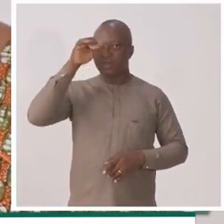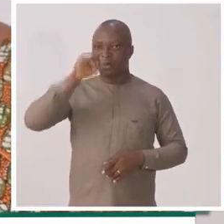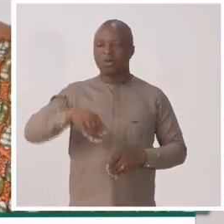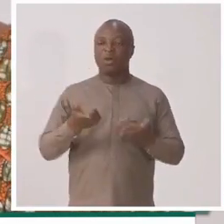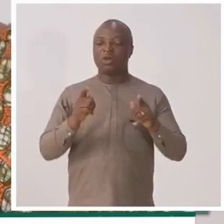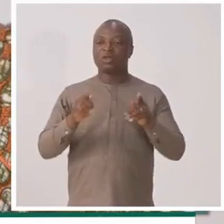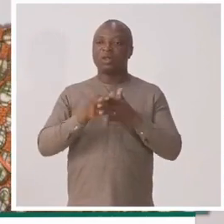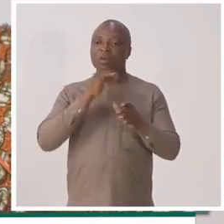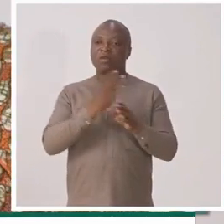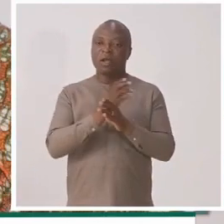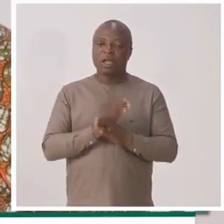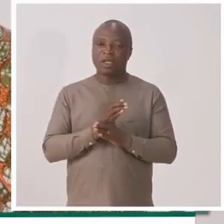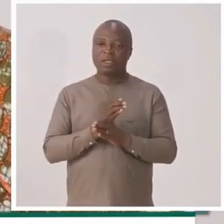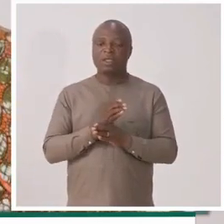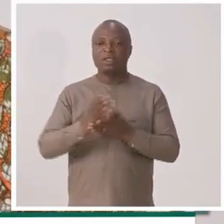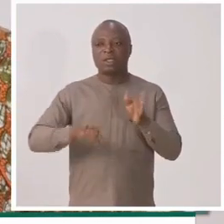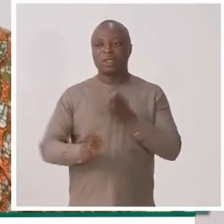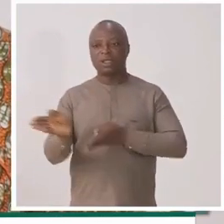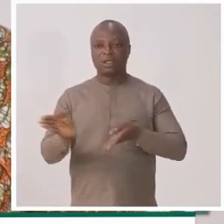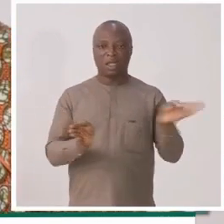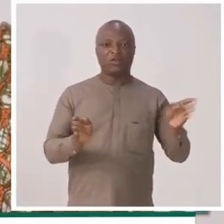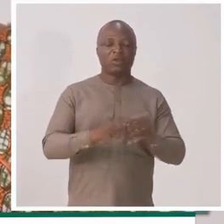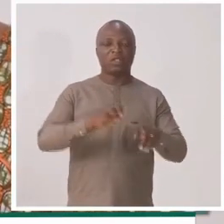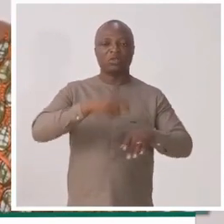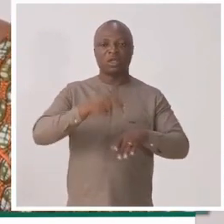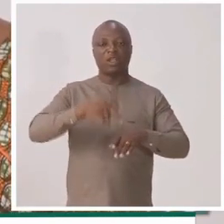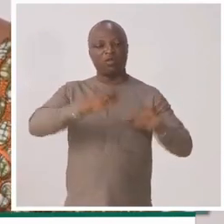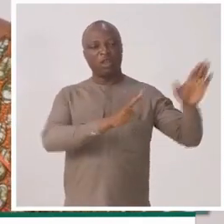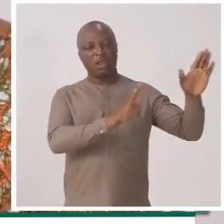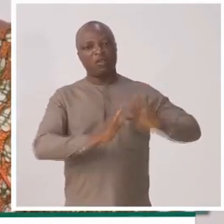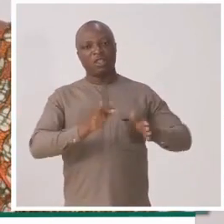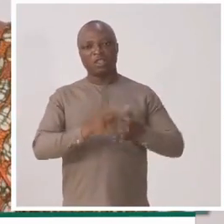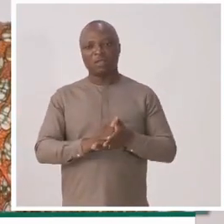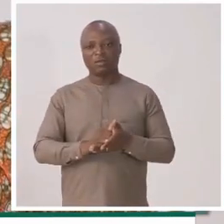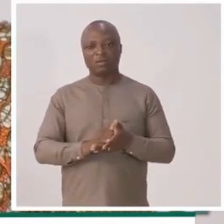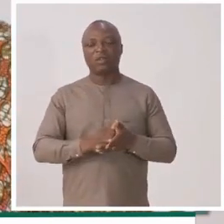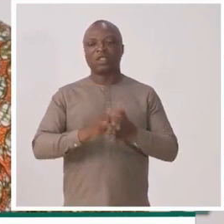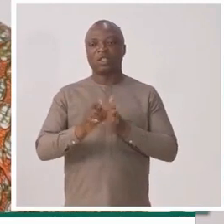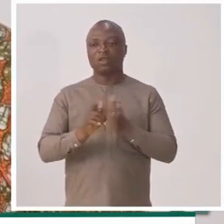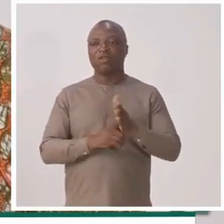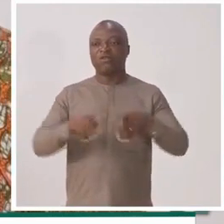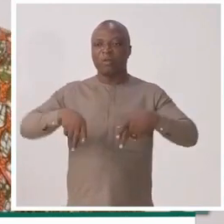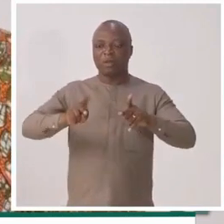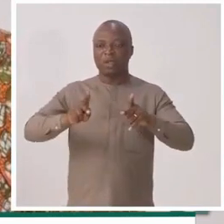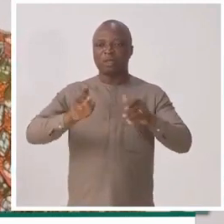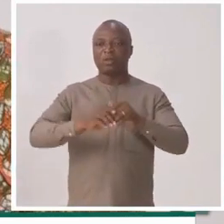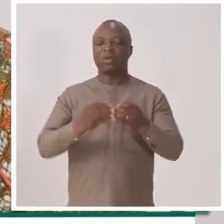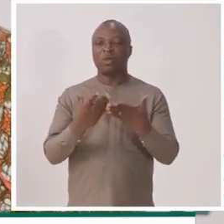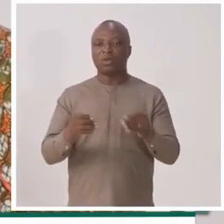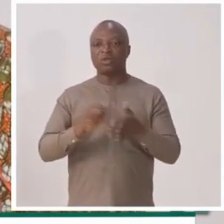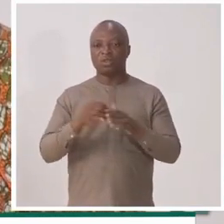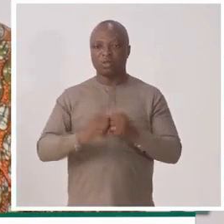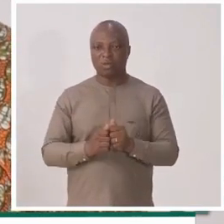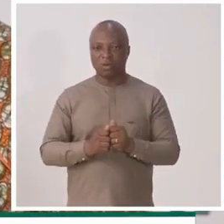pas sans savoir que lorsque ce n'est pas encadré, les dérives sont quasi naturelles. Il faut éviter cela. Donc, cette réforme va permettre